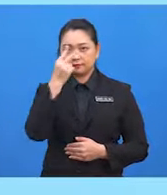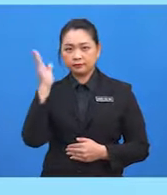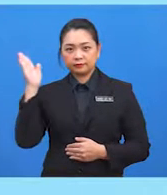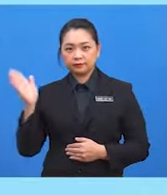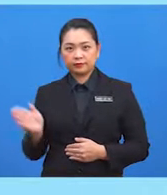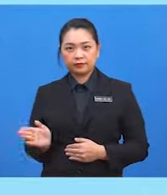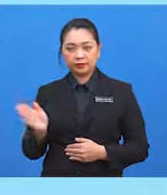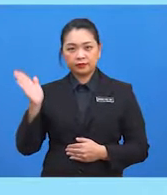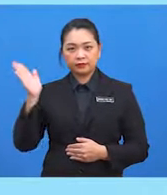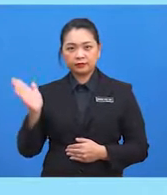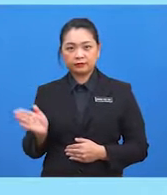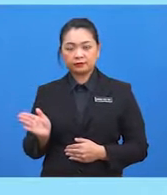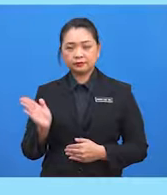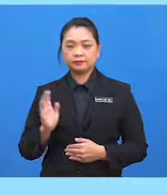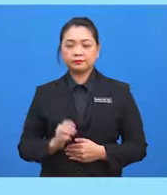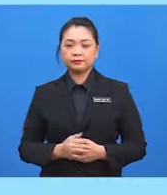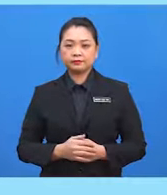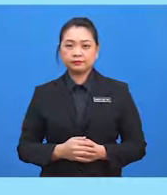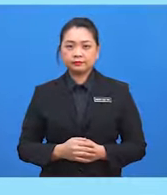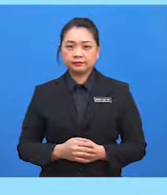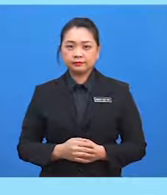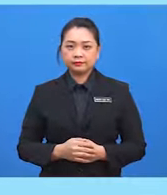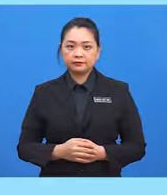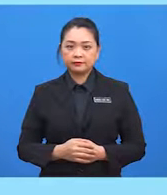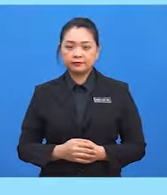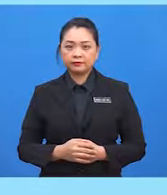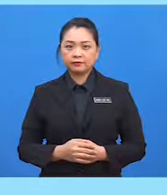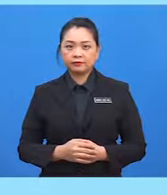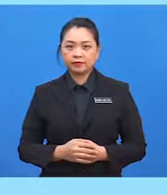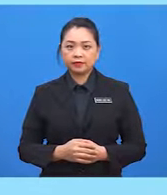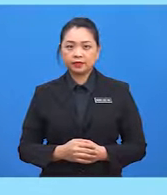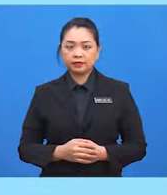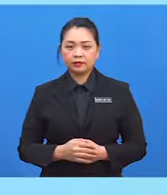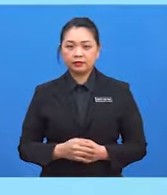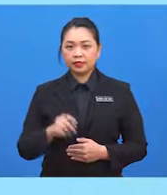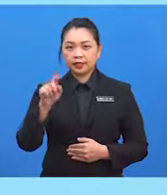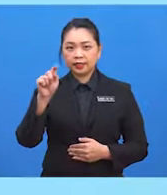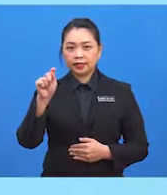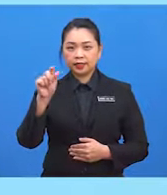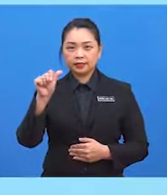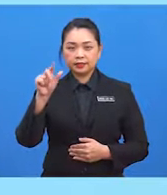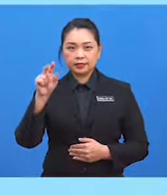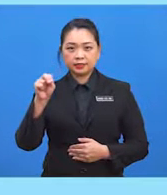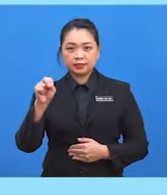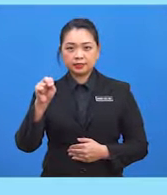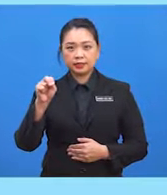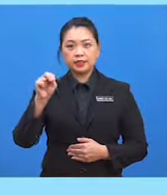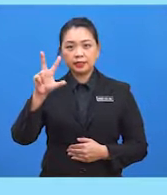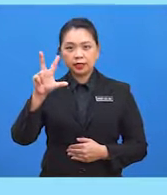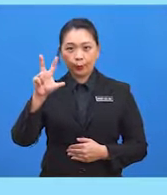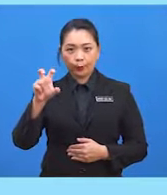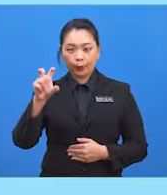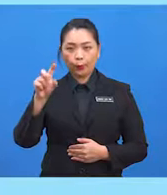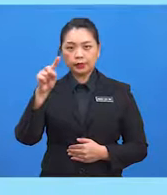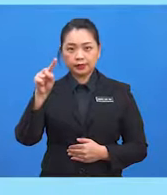punca kuasa 2, 3 per 2. Tanjen bagi sudut 30 darjah